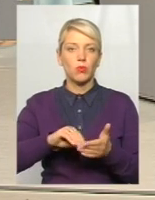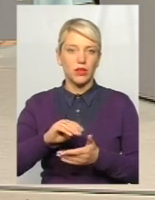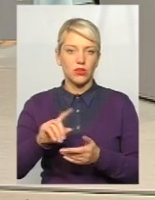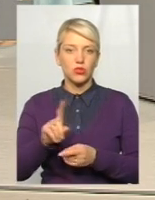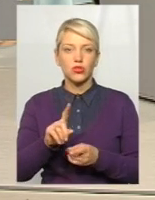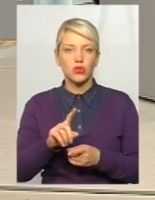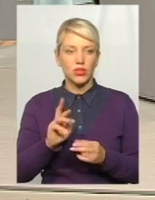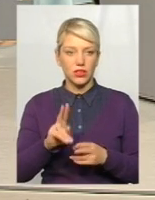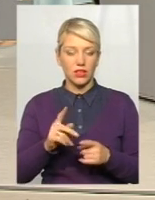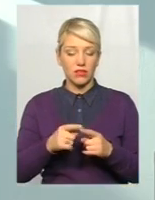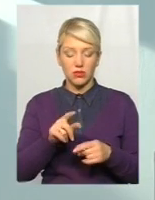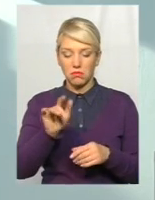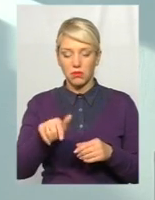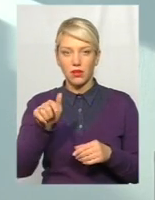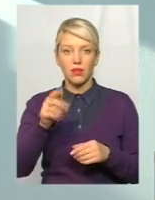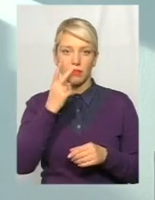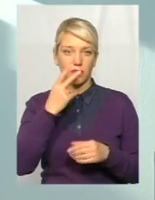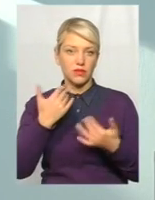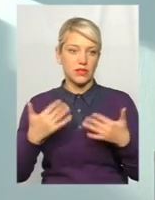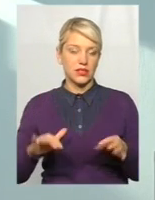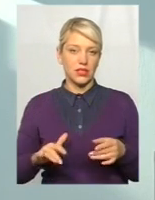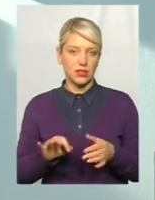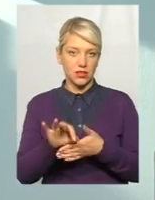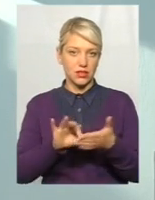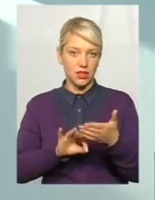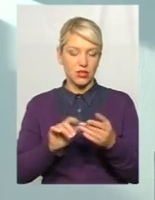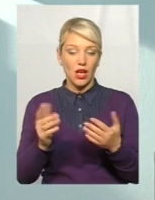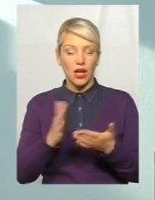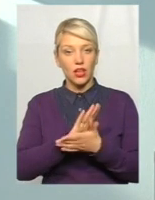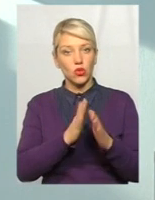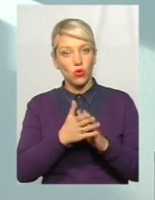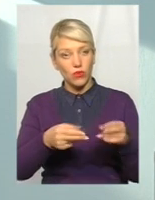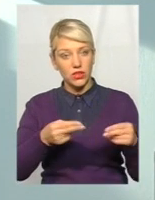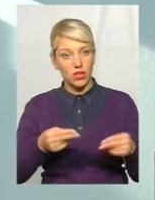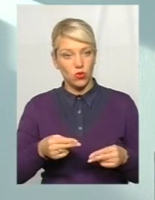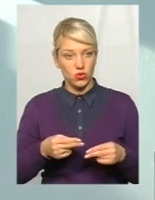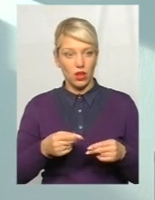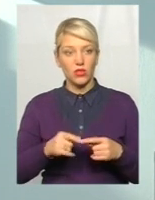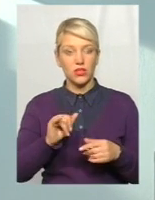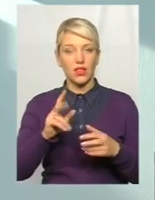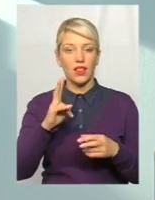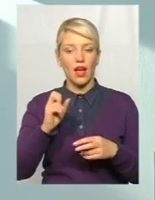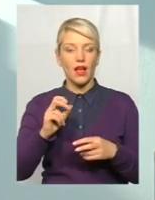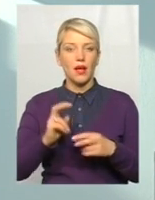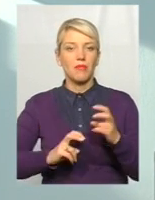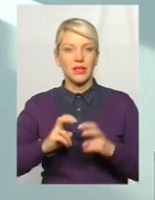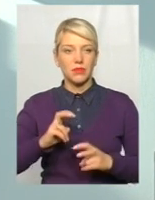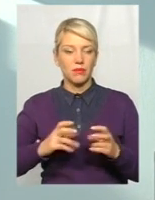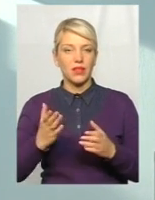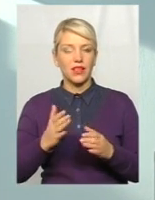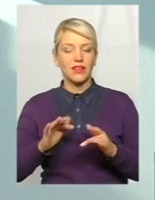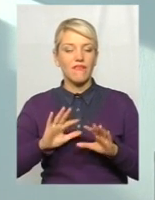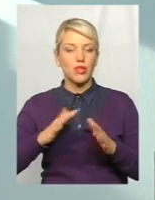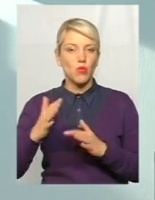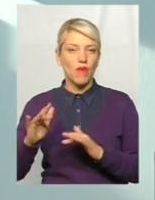кількома нациками клавіш. Завжди може подивитися, які договори заключаються в його підприємствах, які відбуваються в операції.